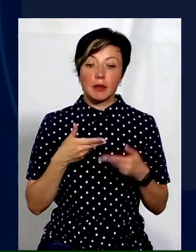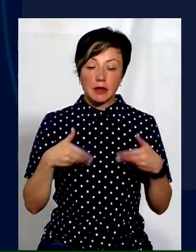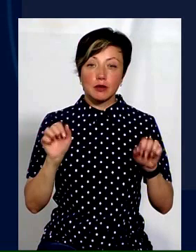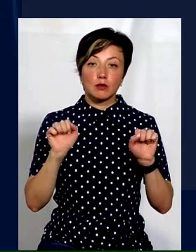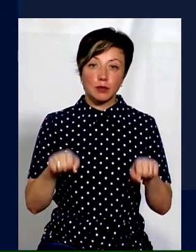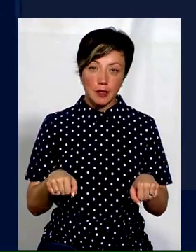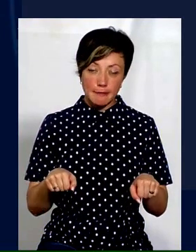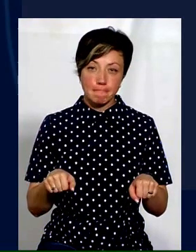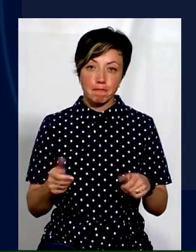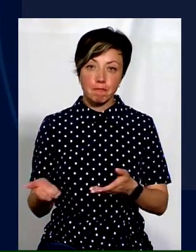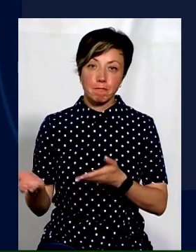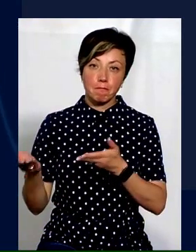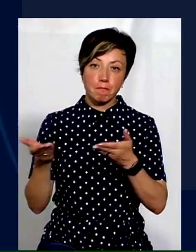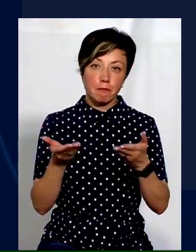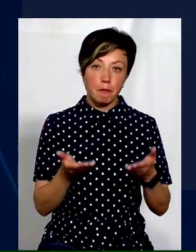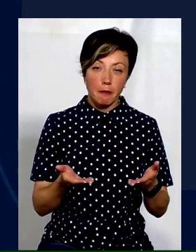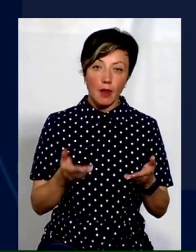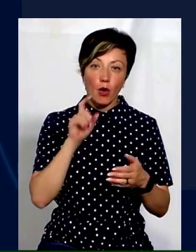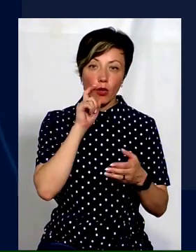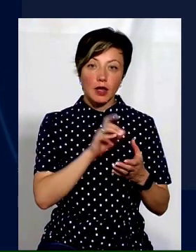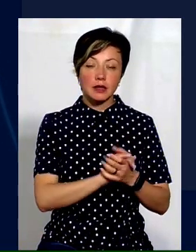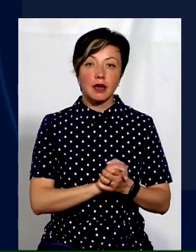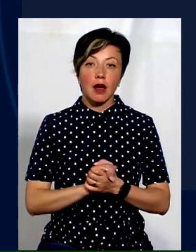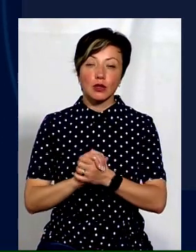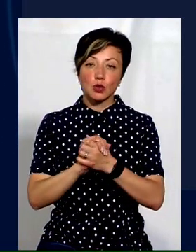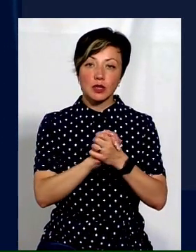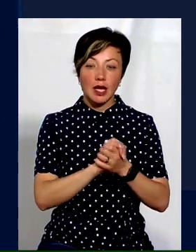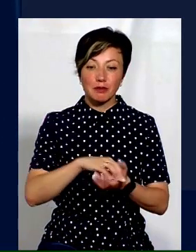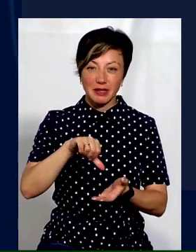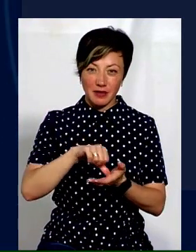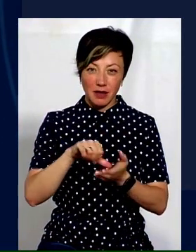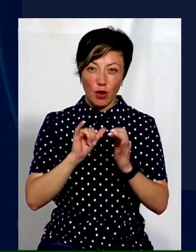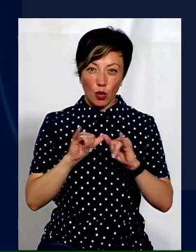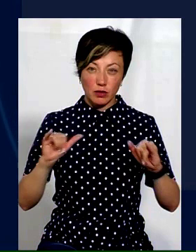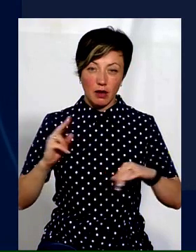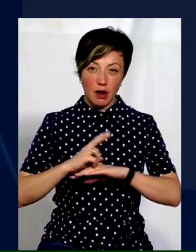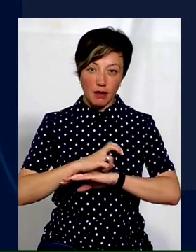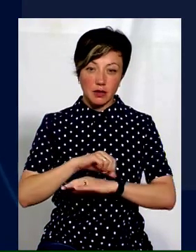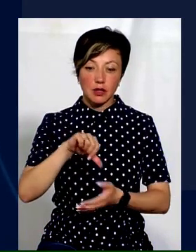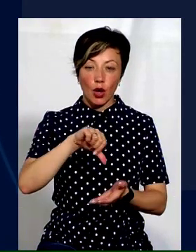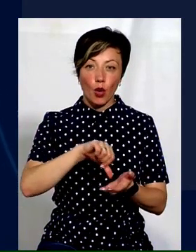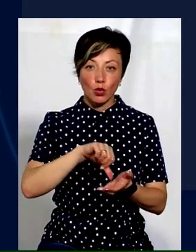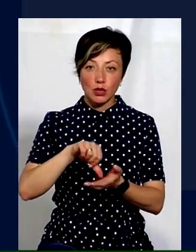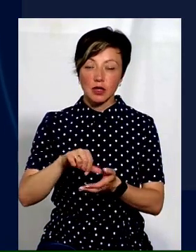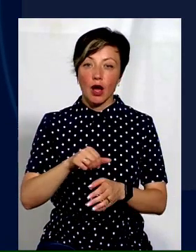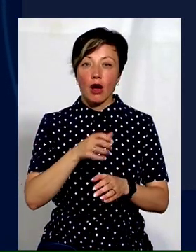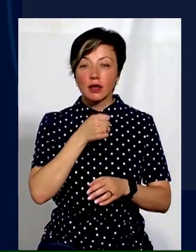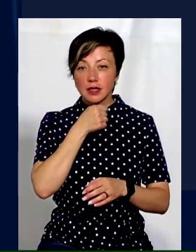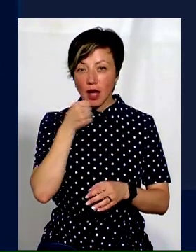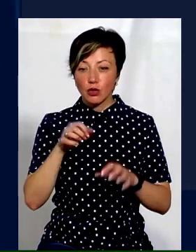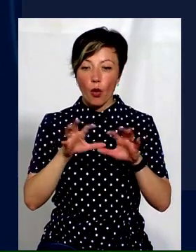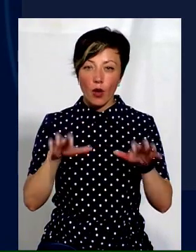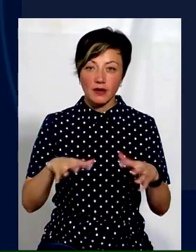запросити «Українську асоціацію равлиководів представників» і за участю голівців, старостів ми